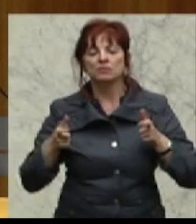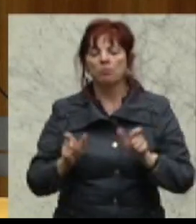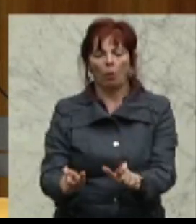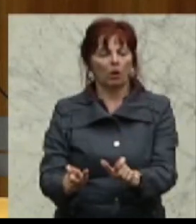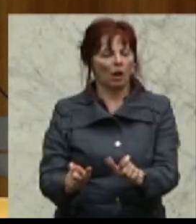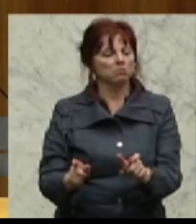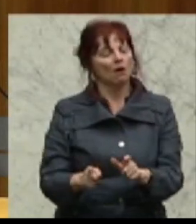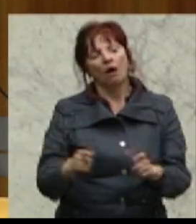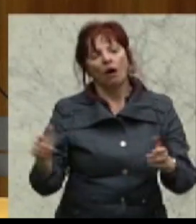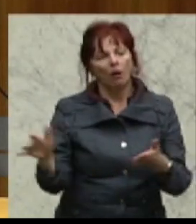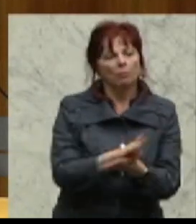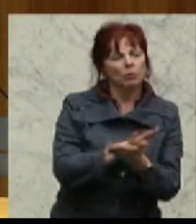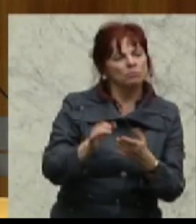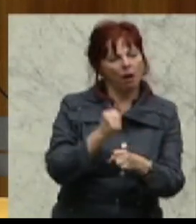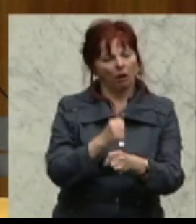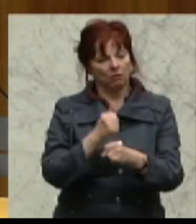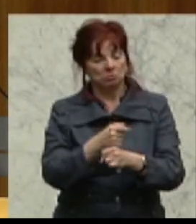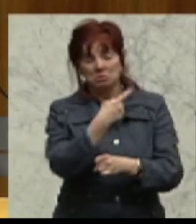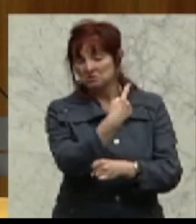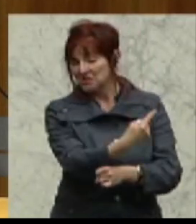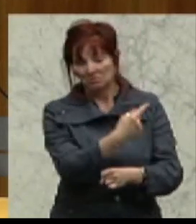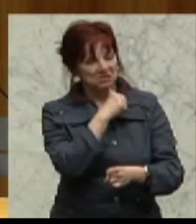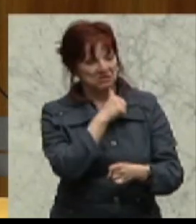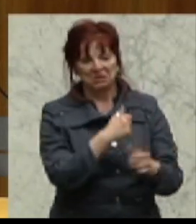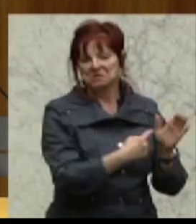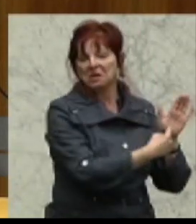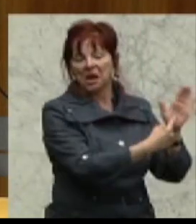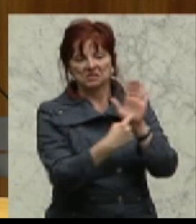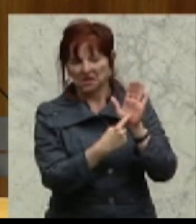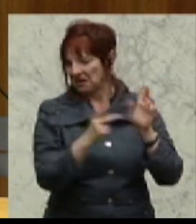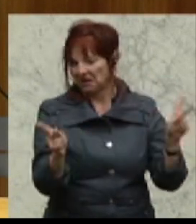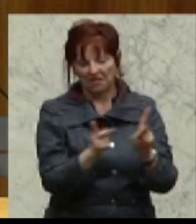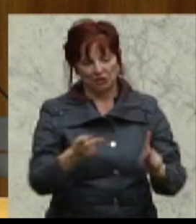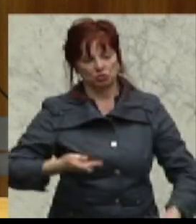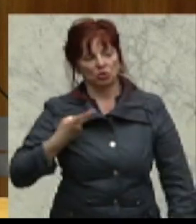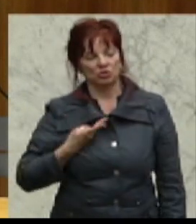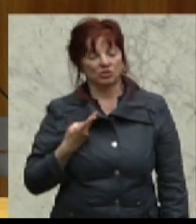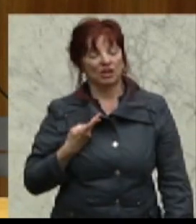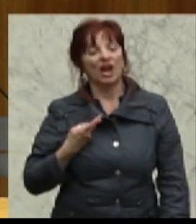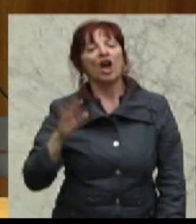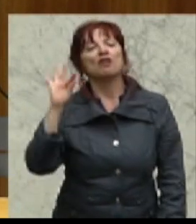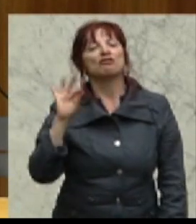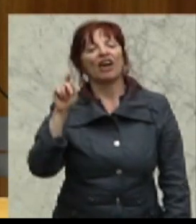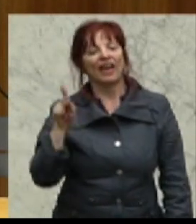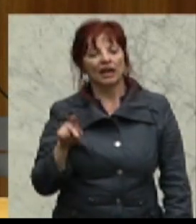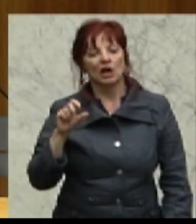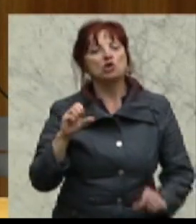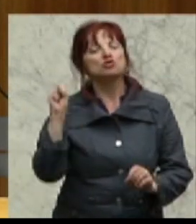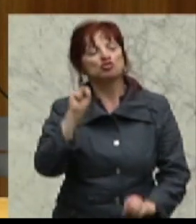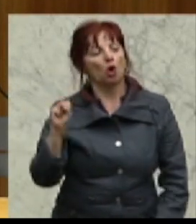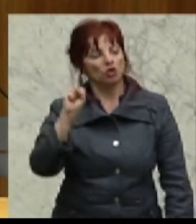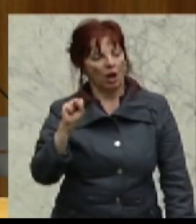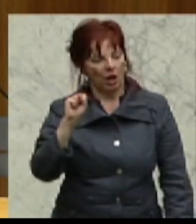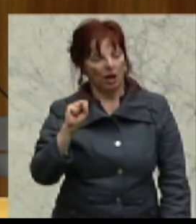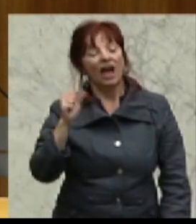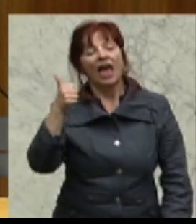mit ihnen ist kein Staat zu machen. Zitat Ende, Frank Stronach, einen Tag vor der Sendung im Zentrum